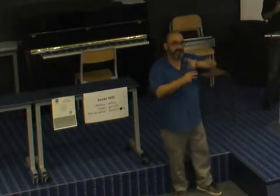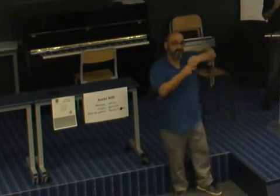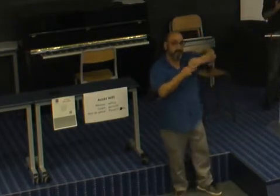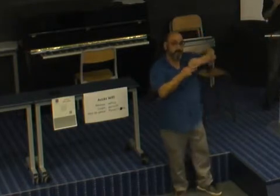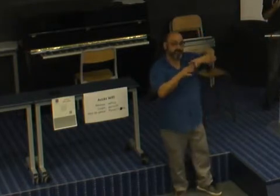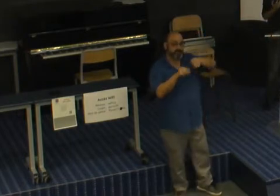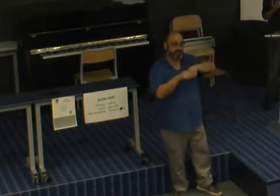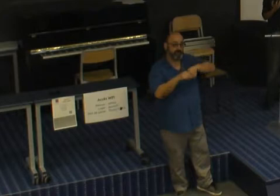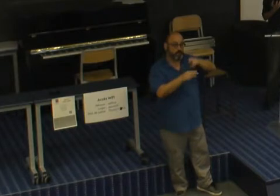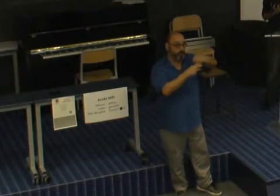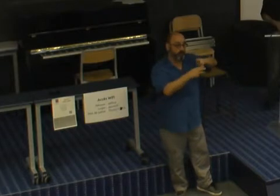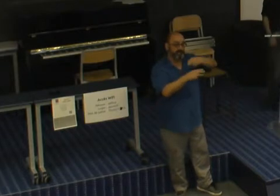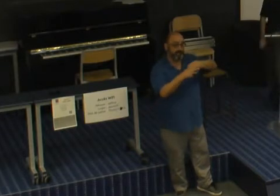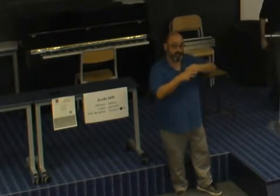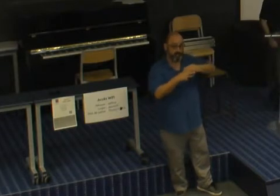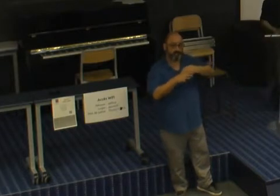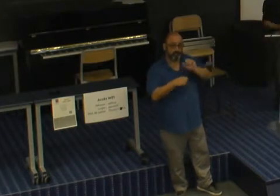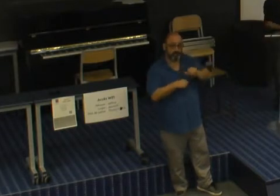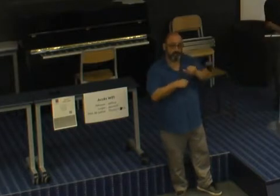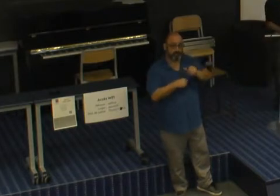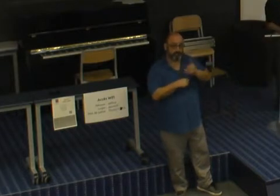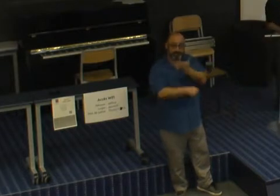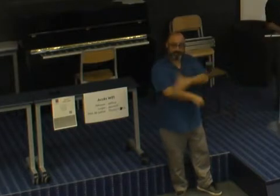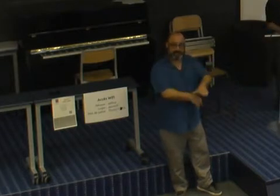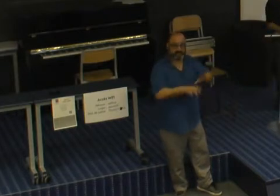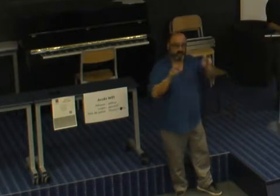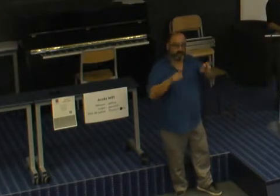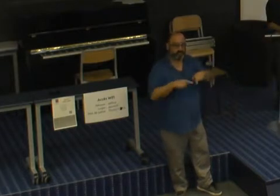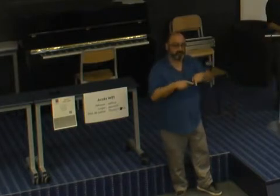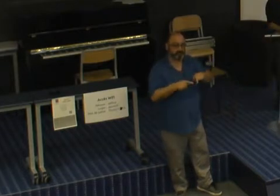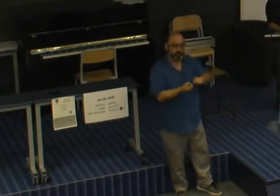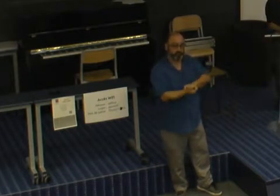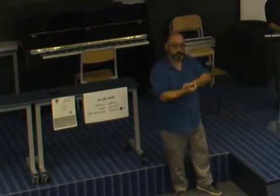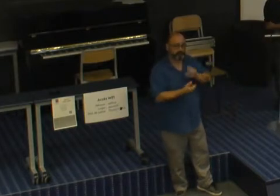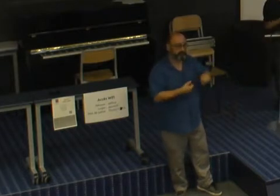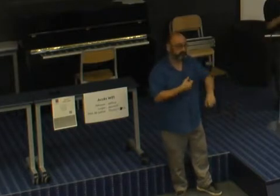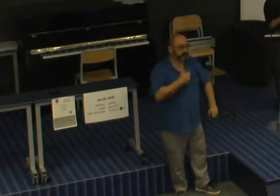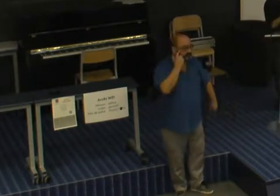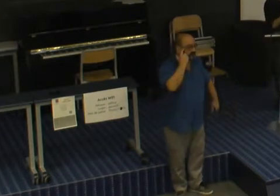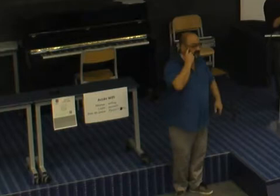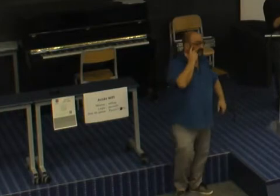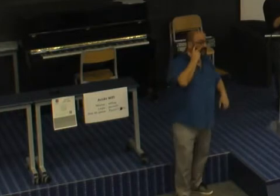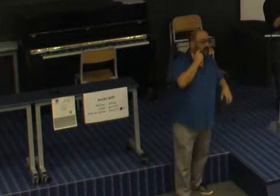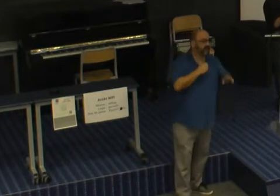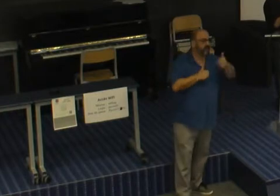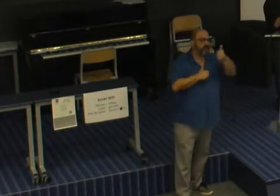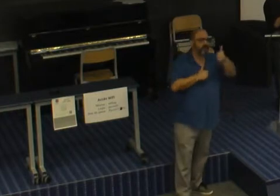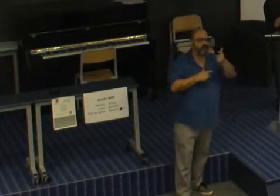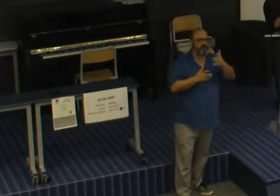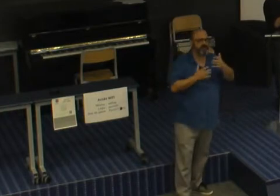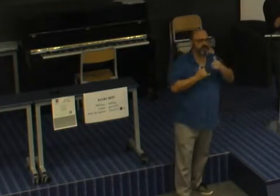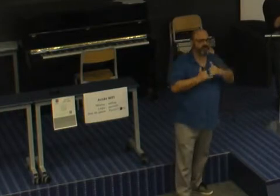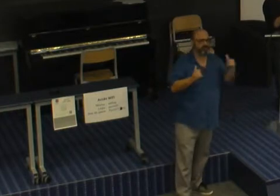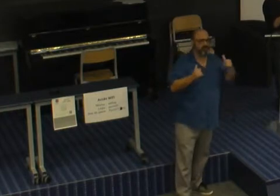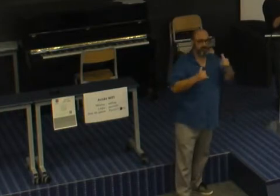? Ça peut être une source de discrimination. Et l'un des plus gros sujets autour de l